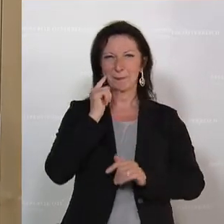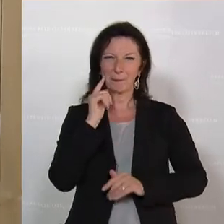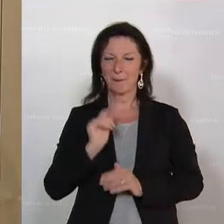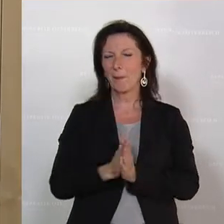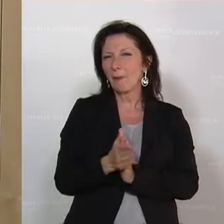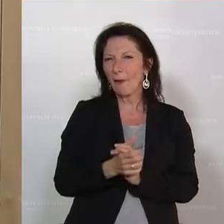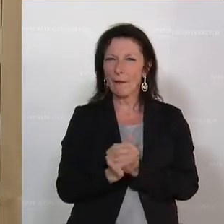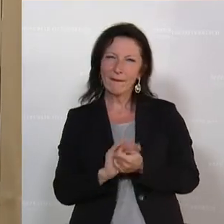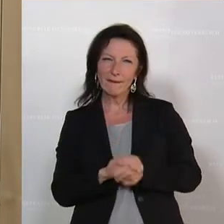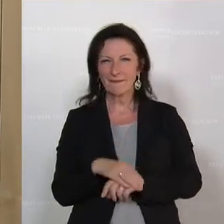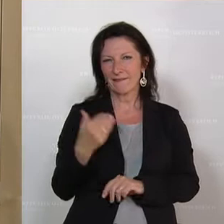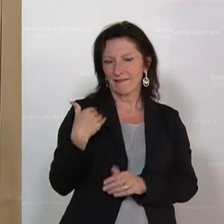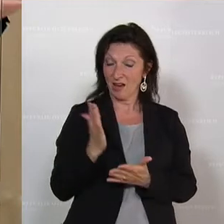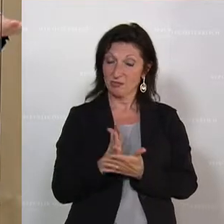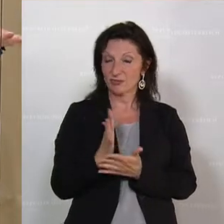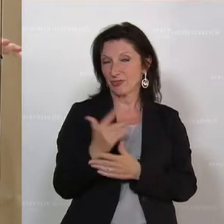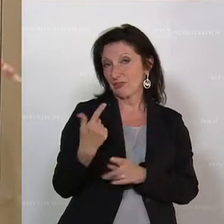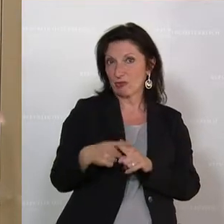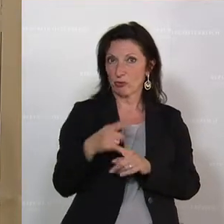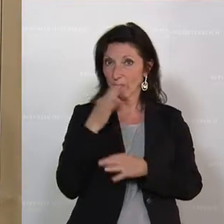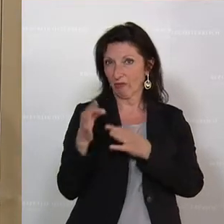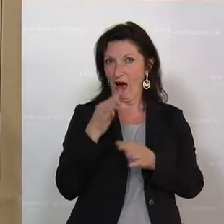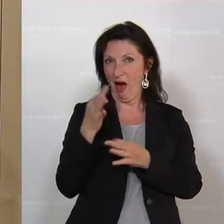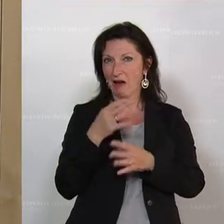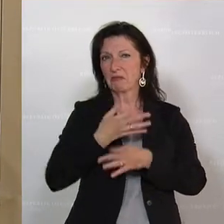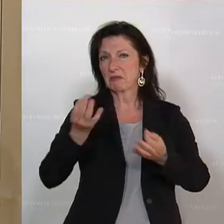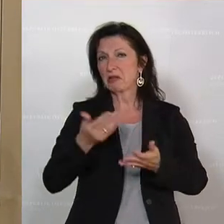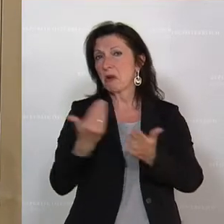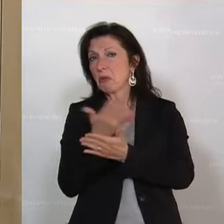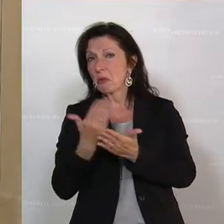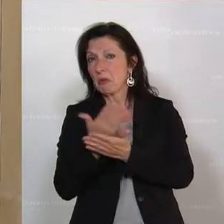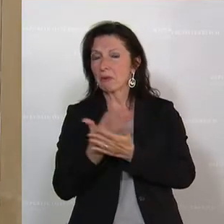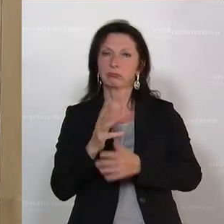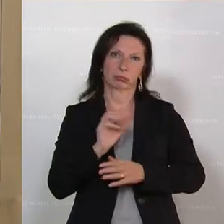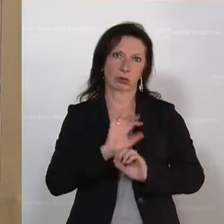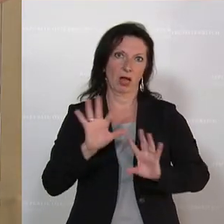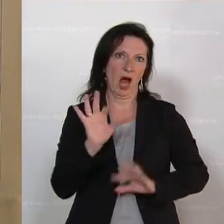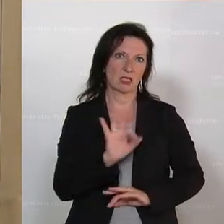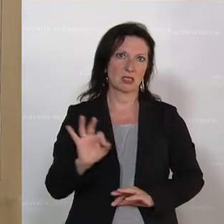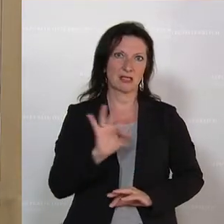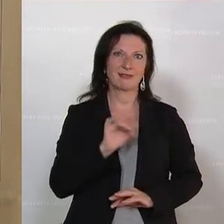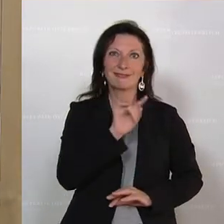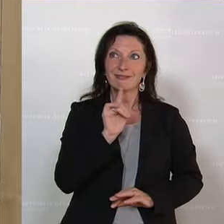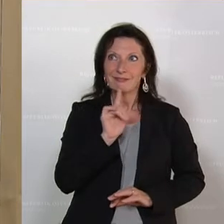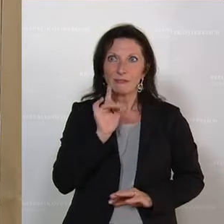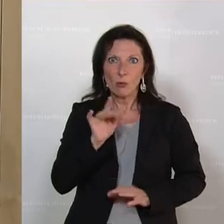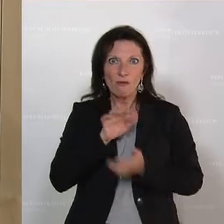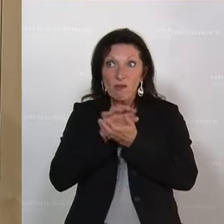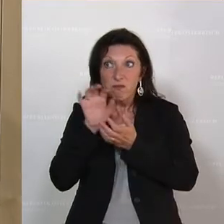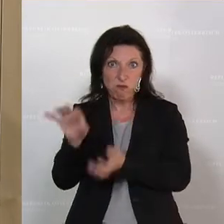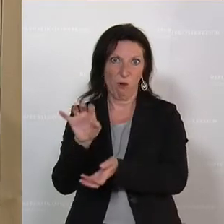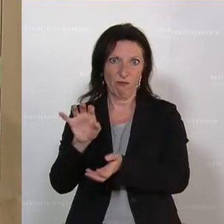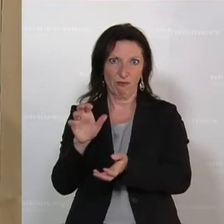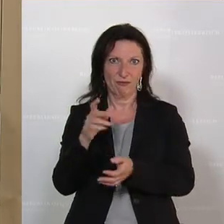ich habe jetzt jemanden zwei Stunden befragen können. Wir haben keinen Erkenntnisgewinn. Ein deutliches Zeichen dafür, dass es nur um Unterstellungen geht, dass es nur darum geht,